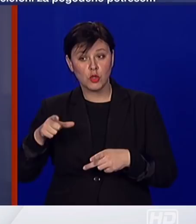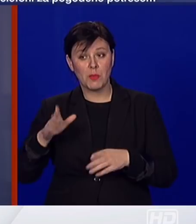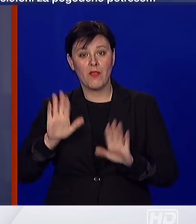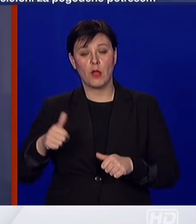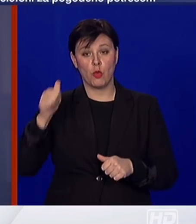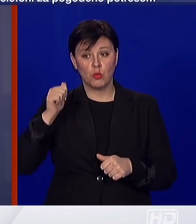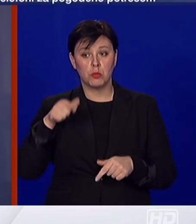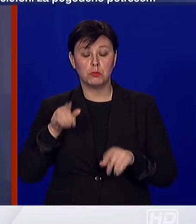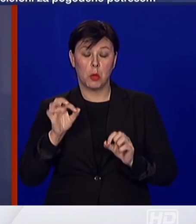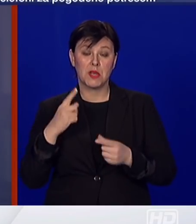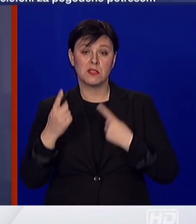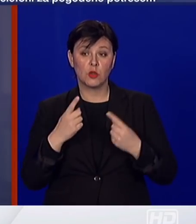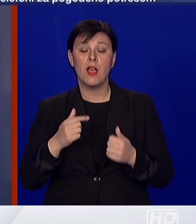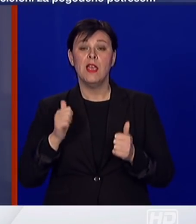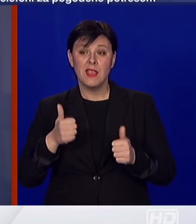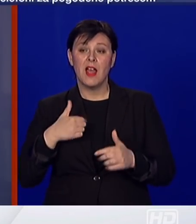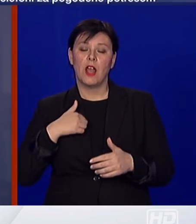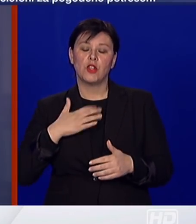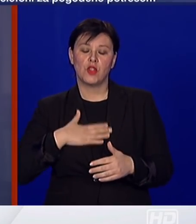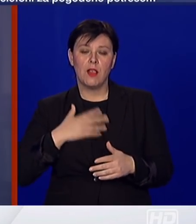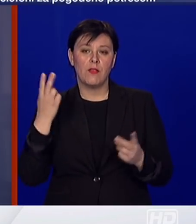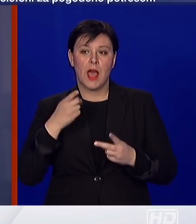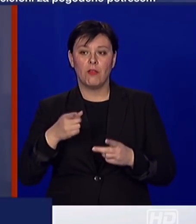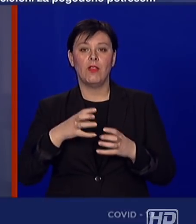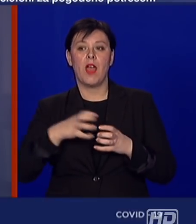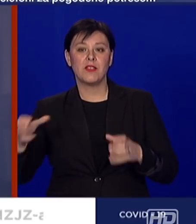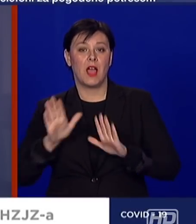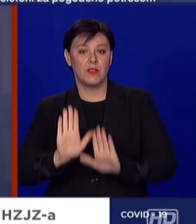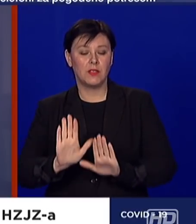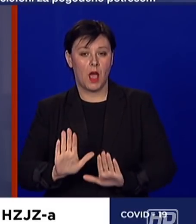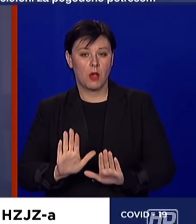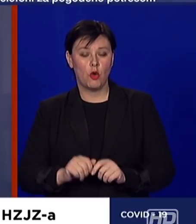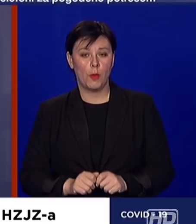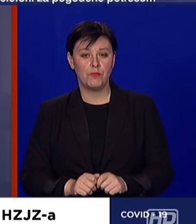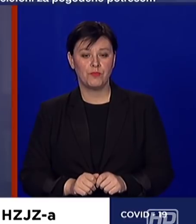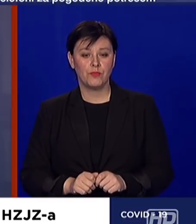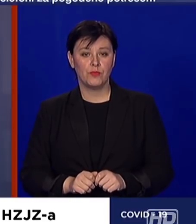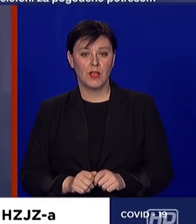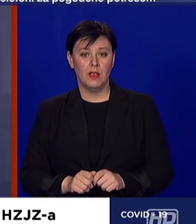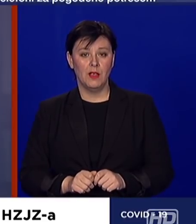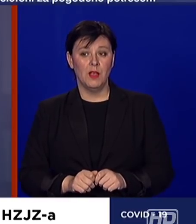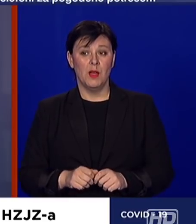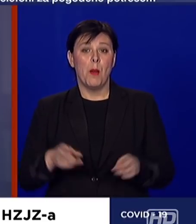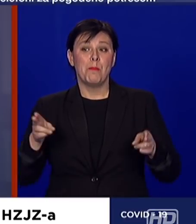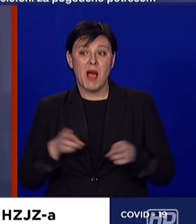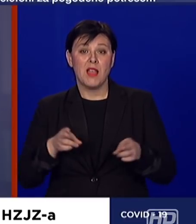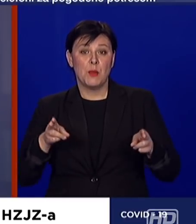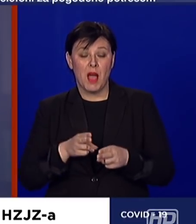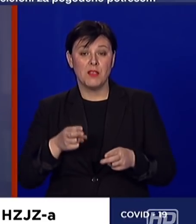situacija i naša želja je da se taj trend naravno nastavi i da ostane na ovom malom broju.